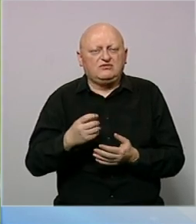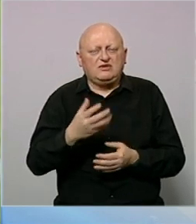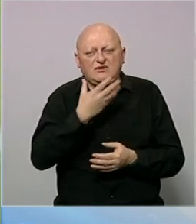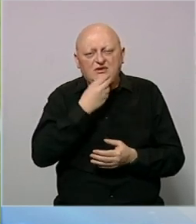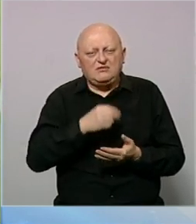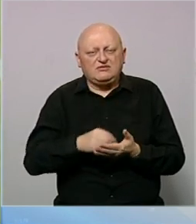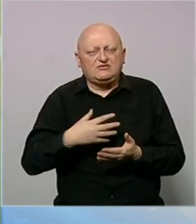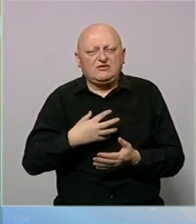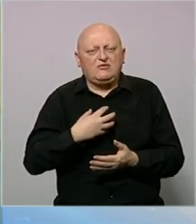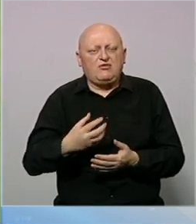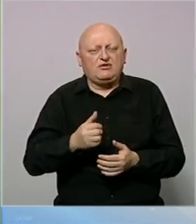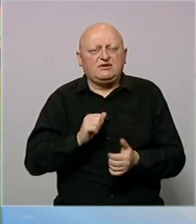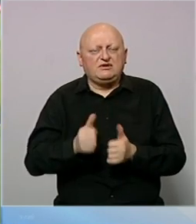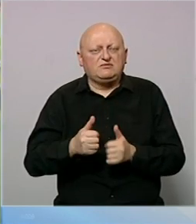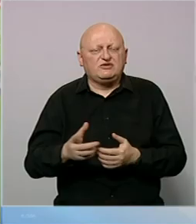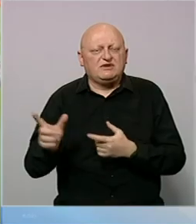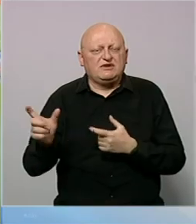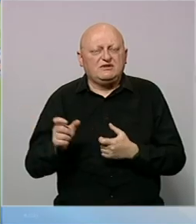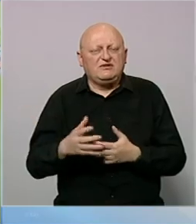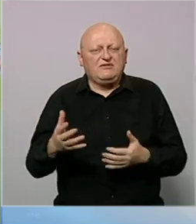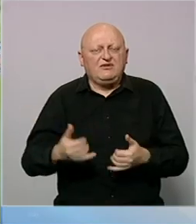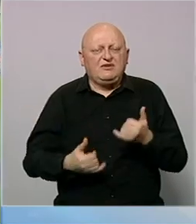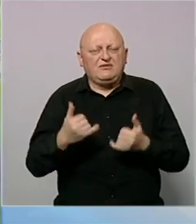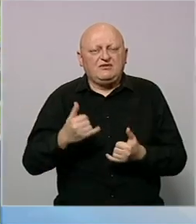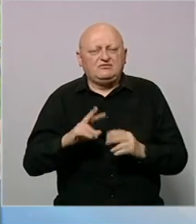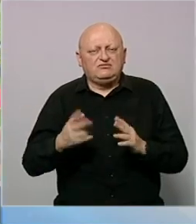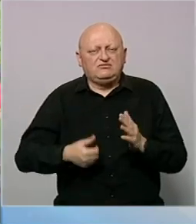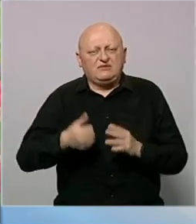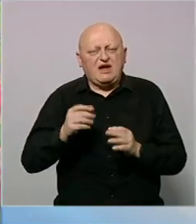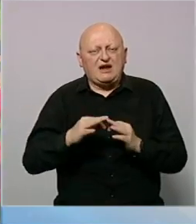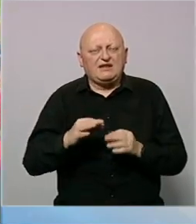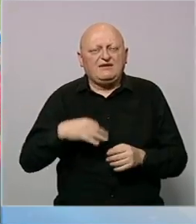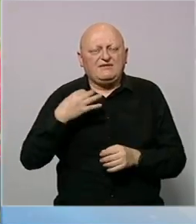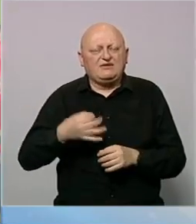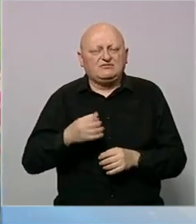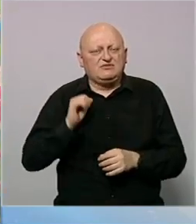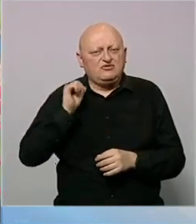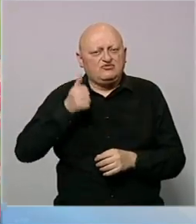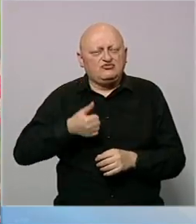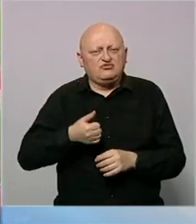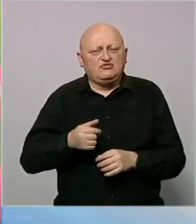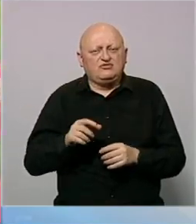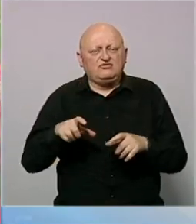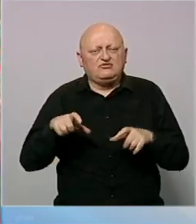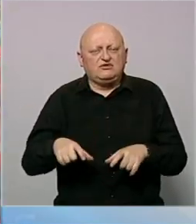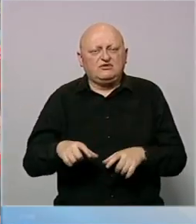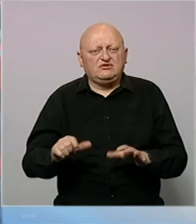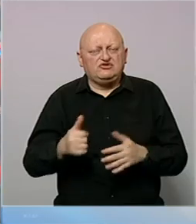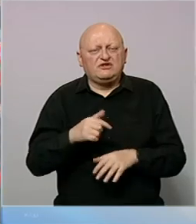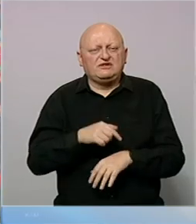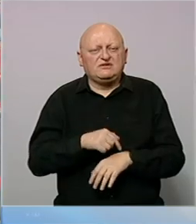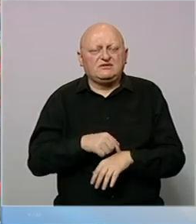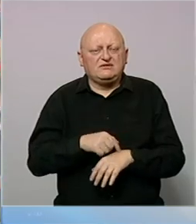divnu stranicu svoje bogate sportske historije. Veliko finale svjetskog prvenstva između Argentine i Francuske igra se sutra na Luceil stadion od 16.